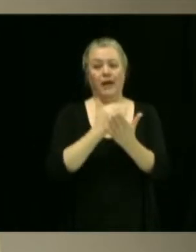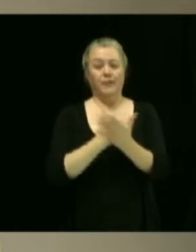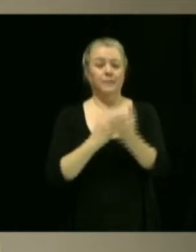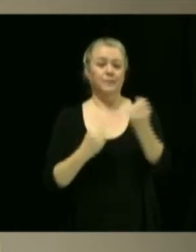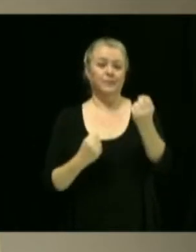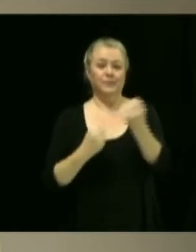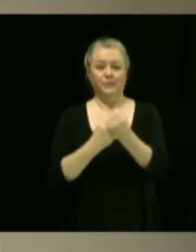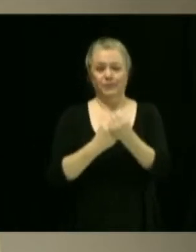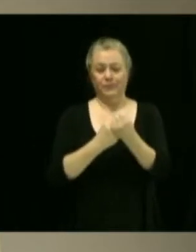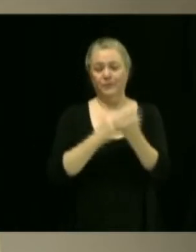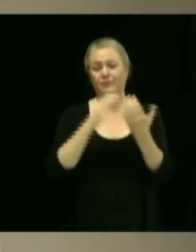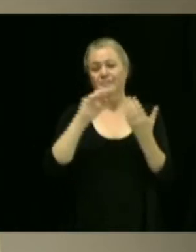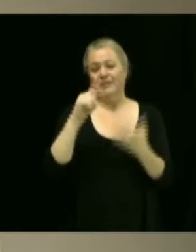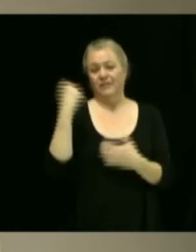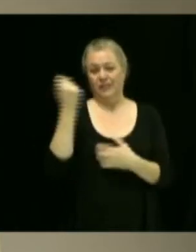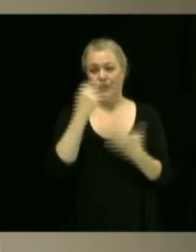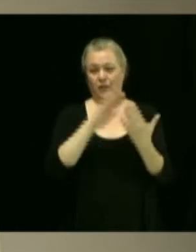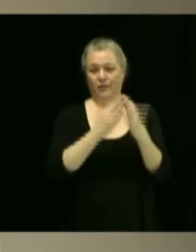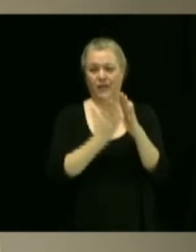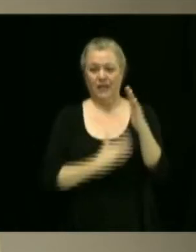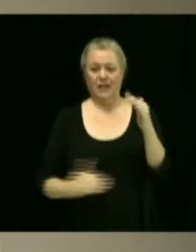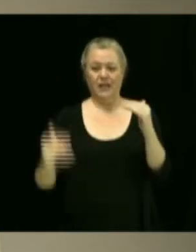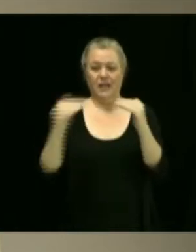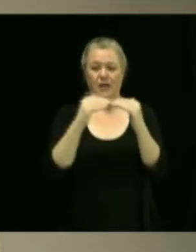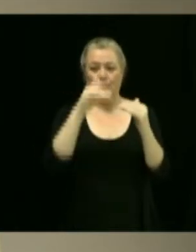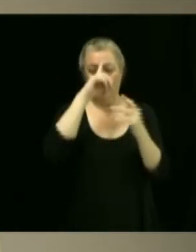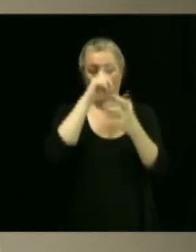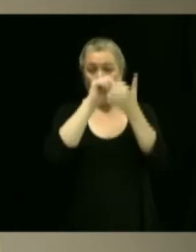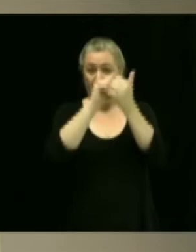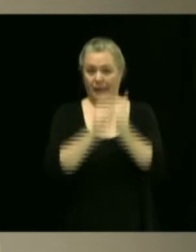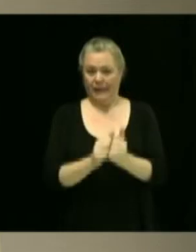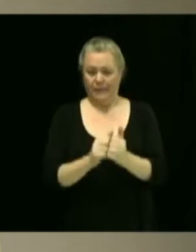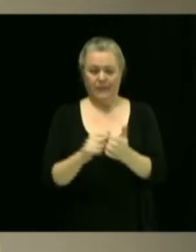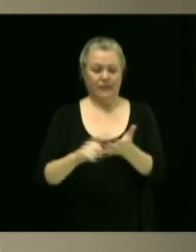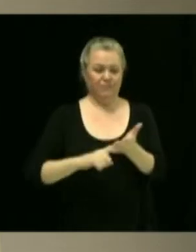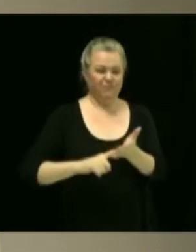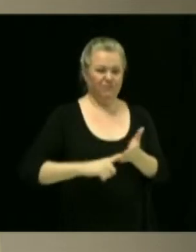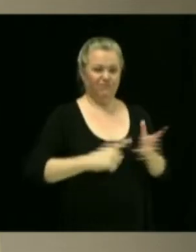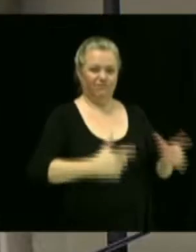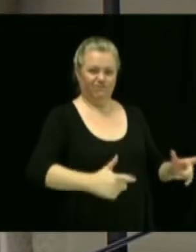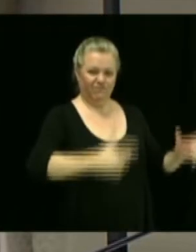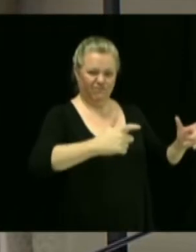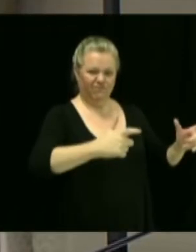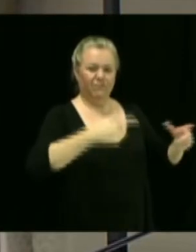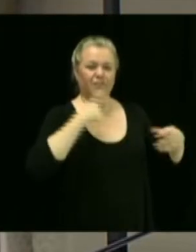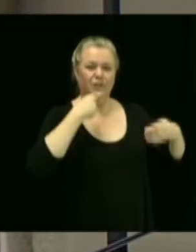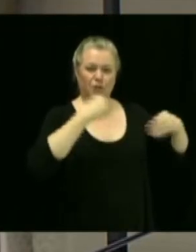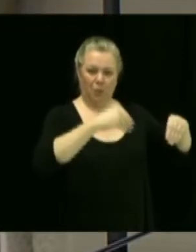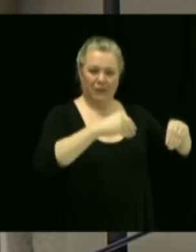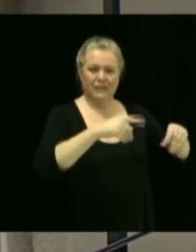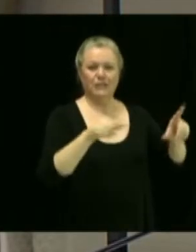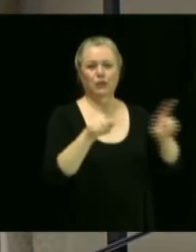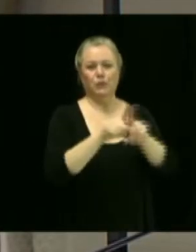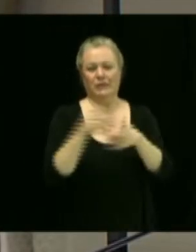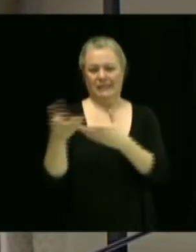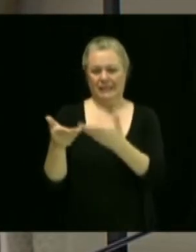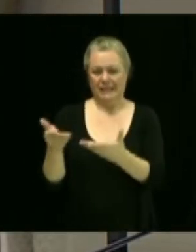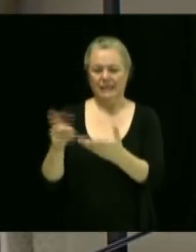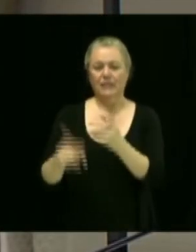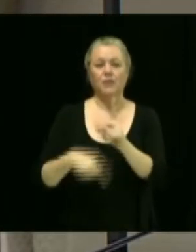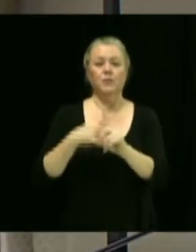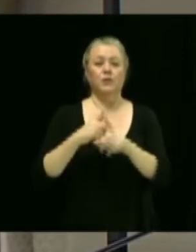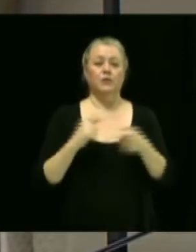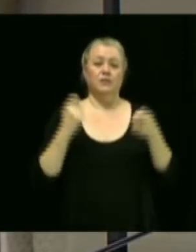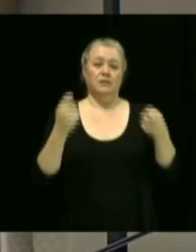-Ville-Inclusive pour l'adaptation des établissements commerciaux et de services. Et dépôt du règlement numéro 1435